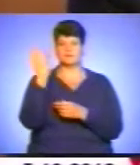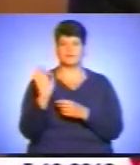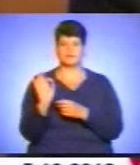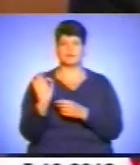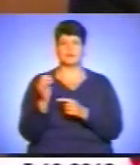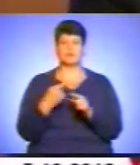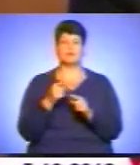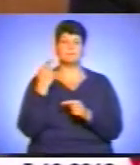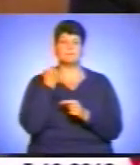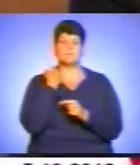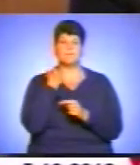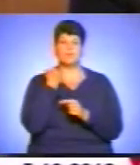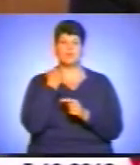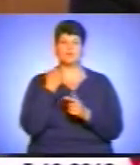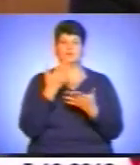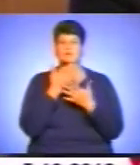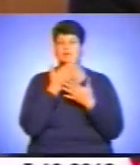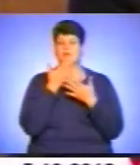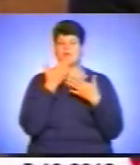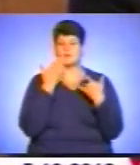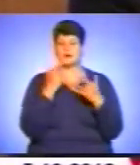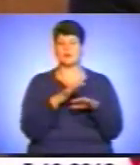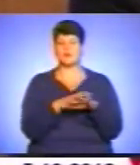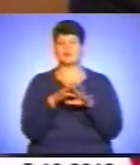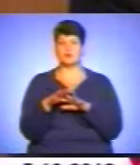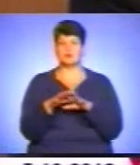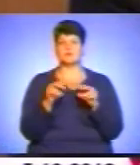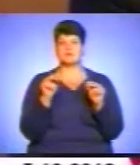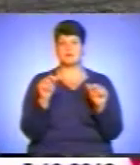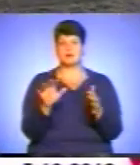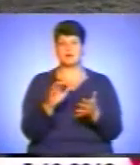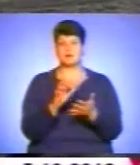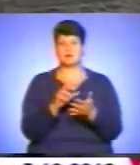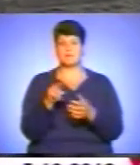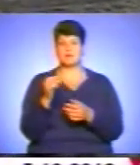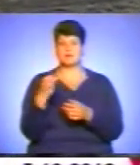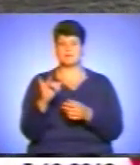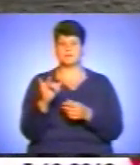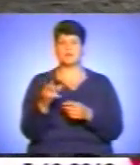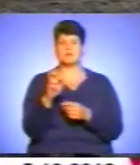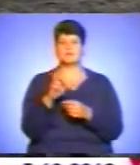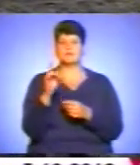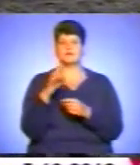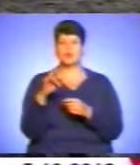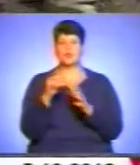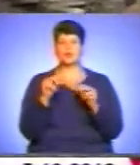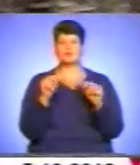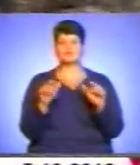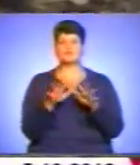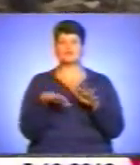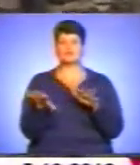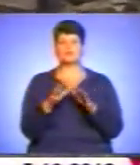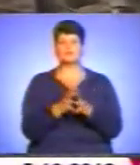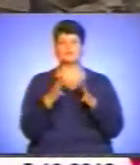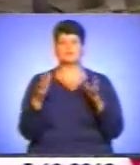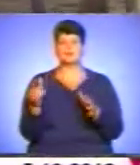заборгованості, яка немає за розрахунок за земельні паї. У Бережанському районі посівну площу озимих культур збільшили